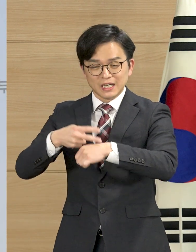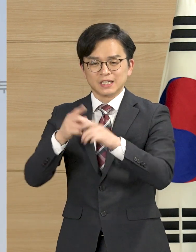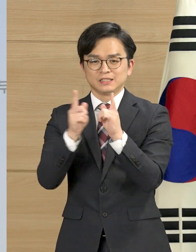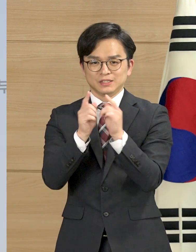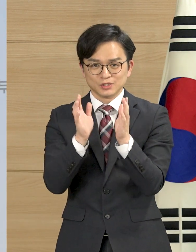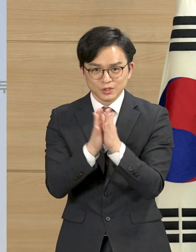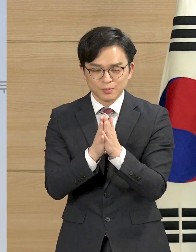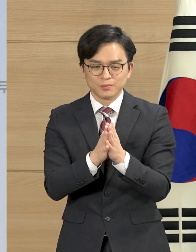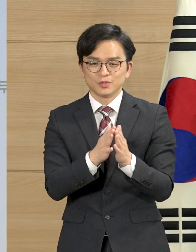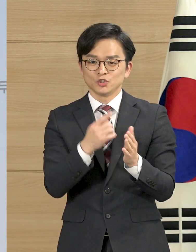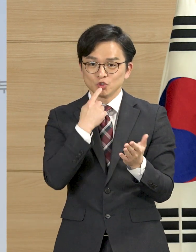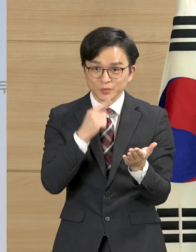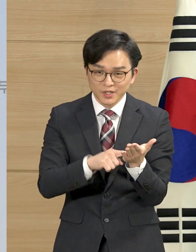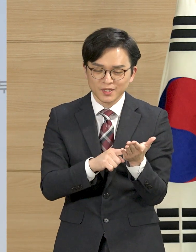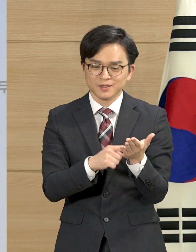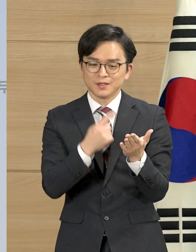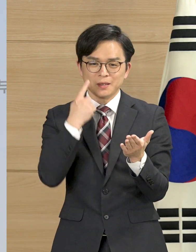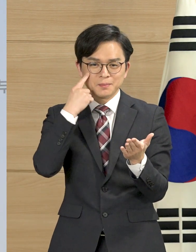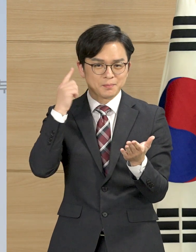진단하게 돕겠습니다.